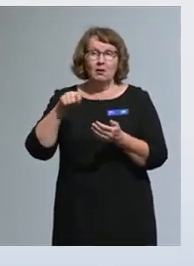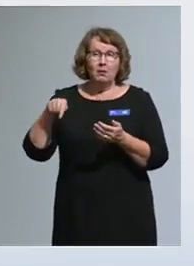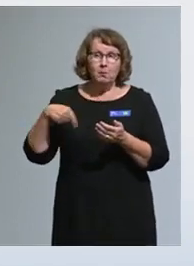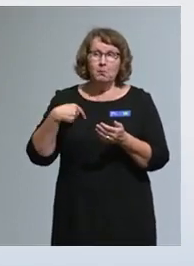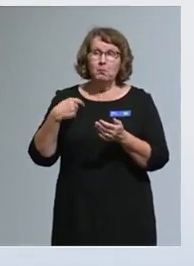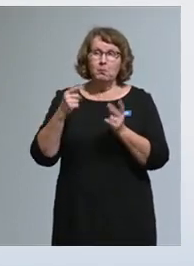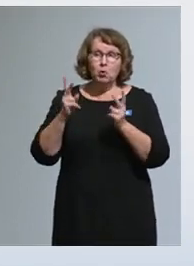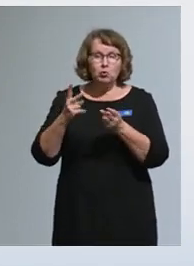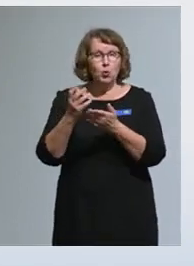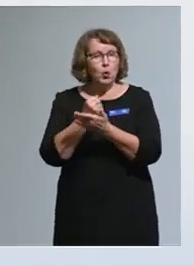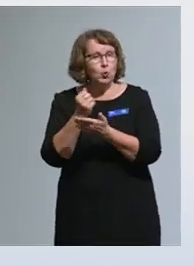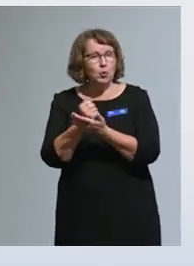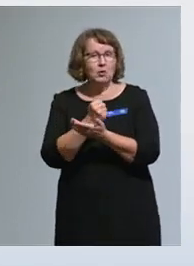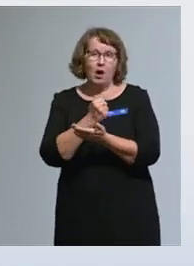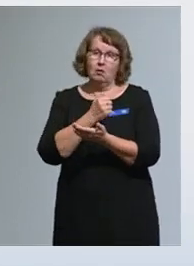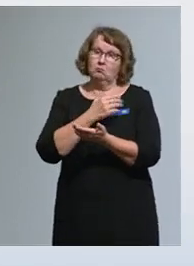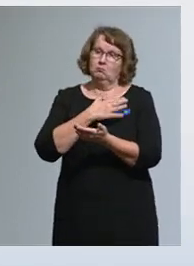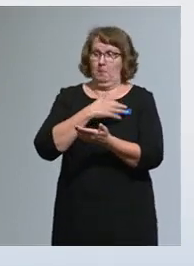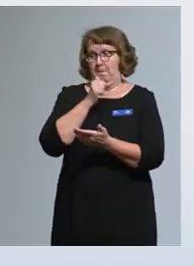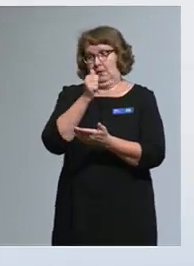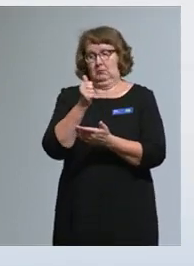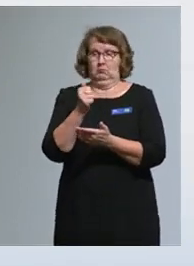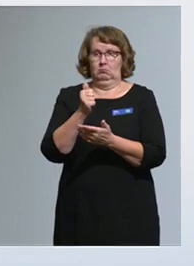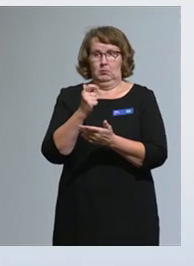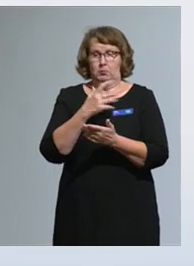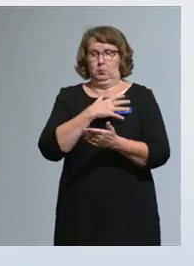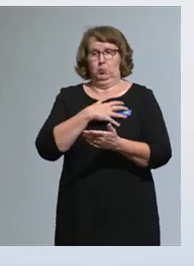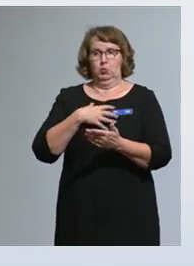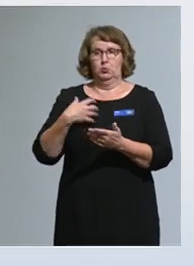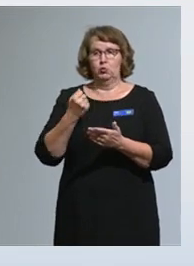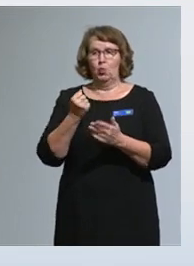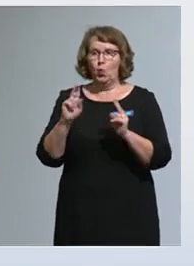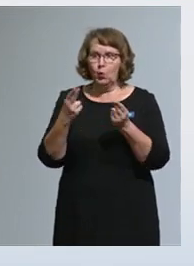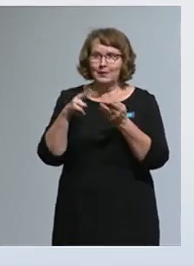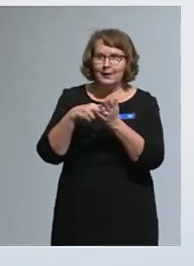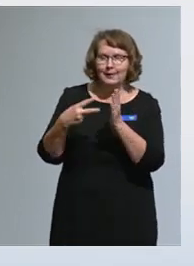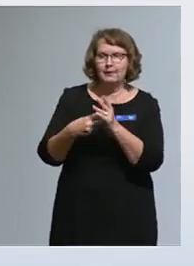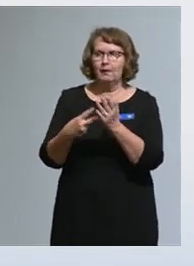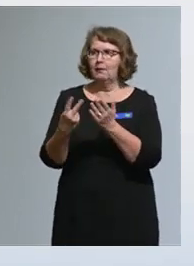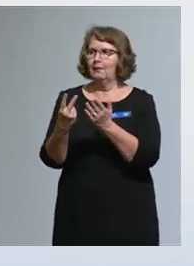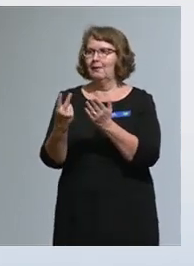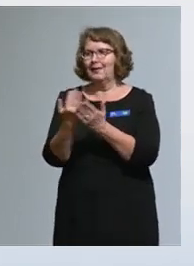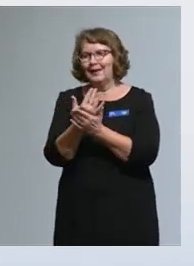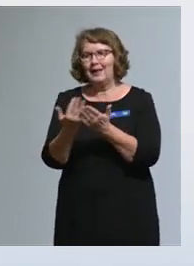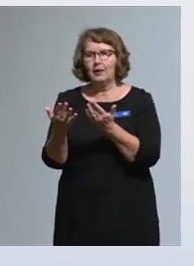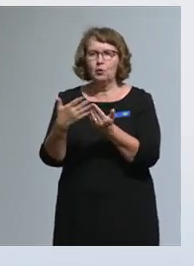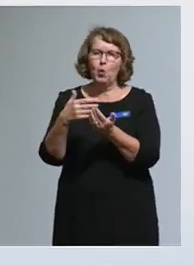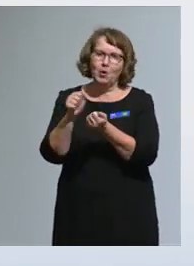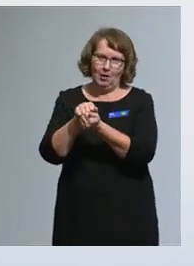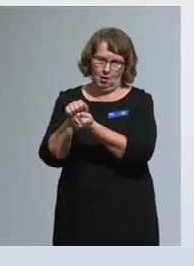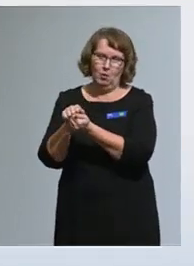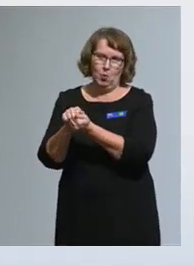parhaamme mukaan uusimman tekniikan digitaalisten työkalujen käytössä.